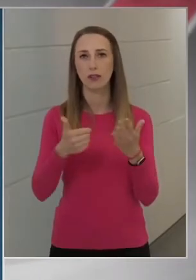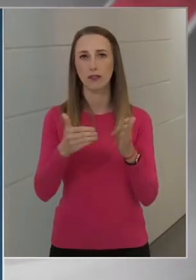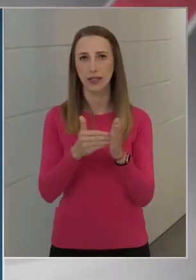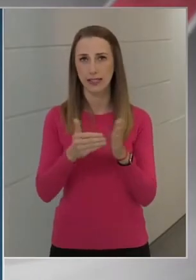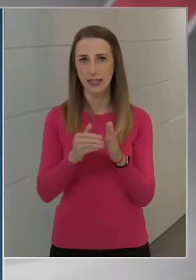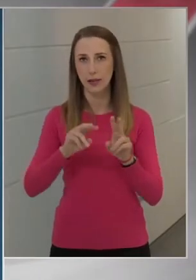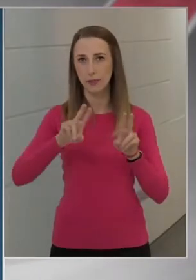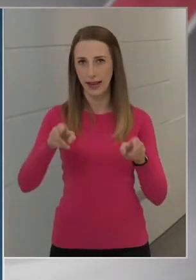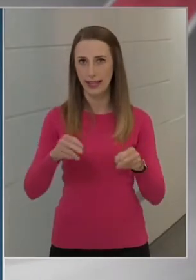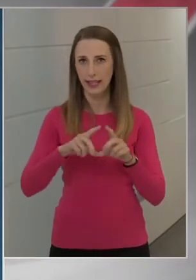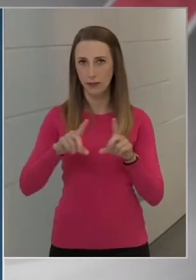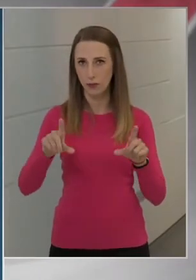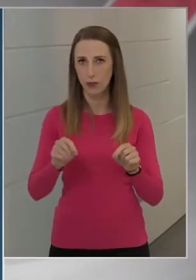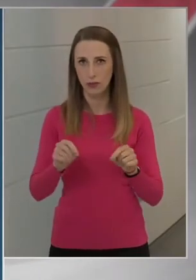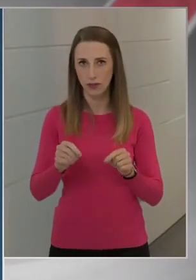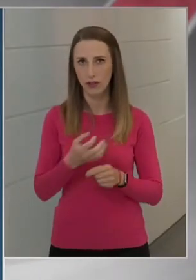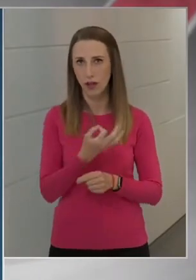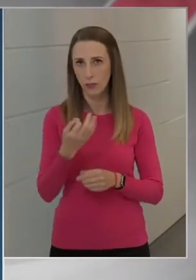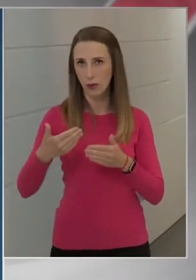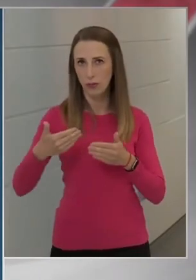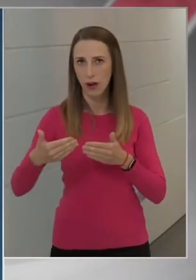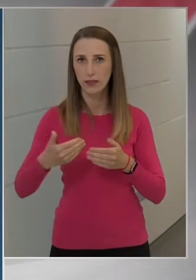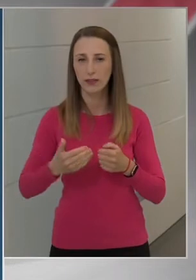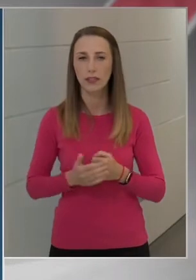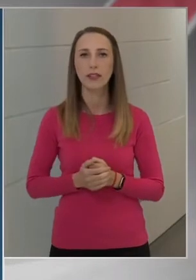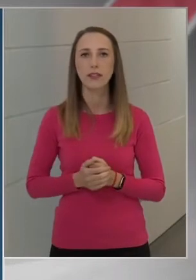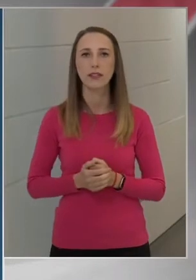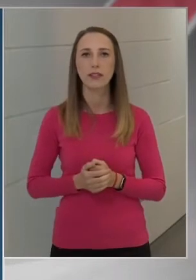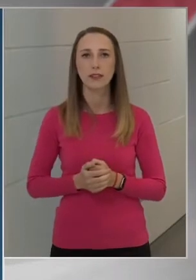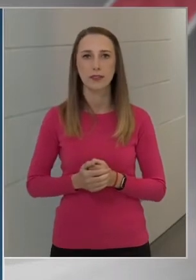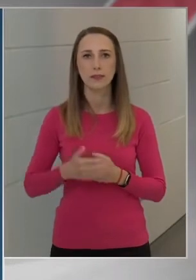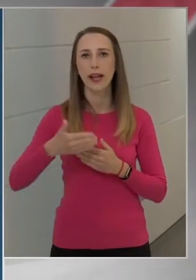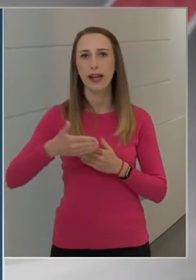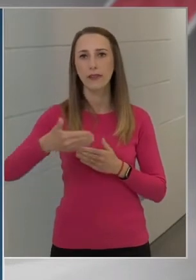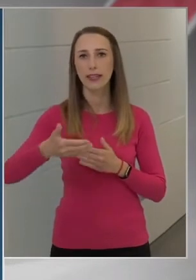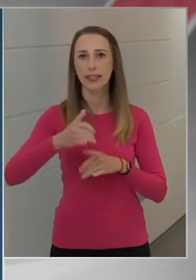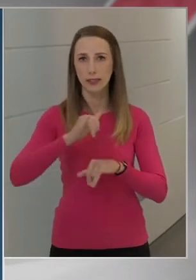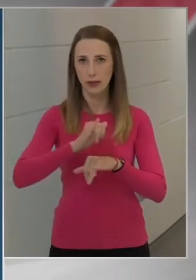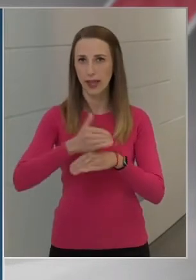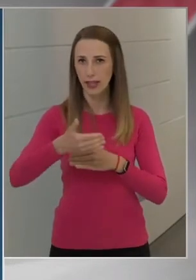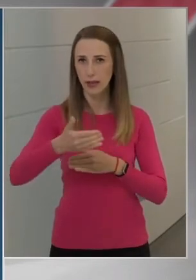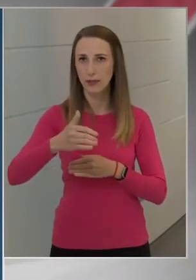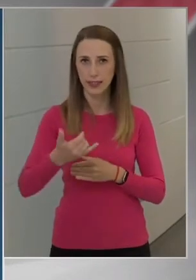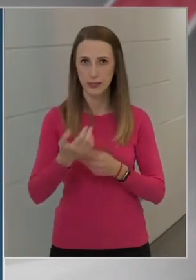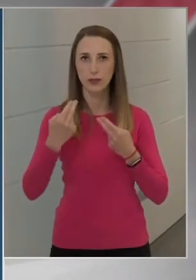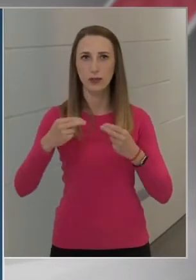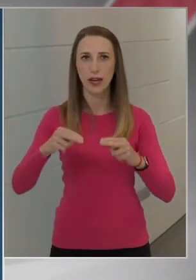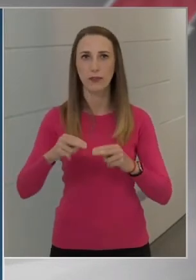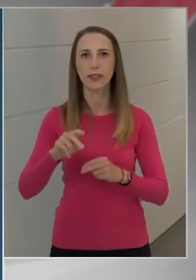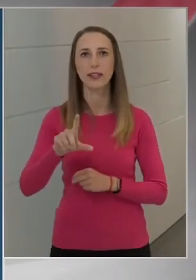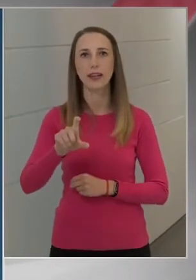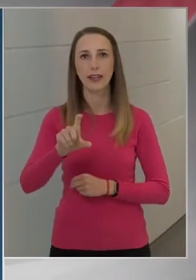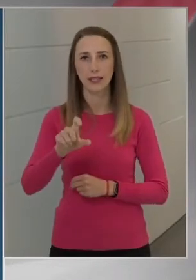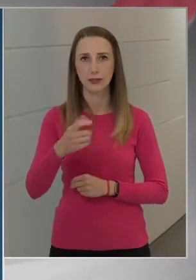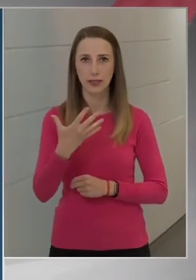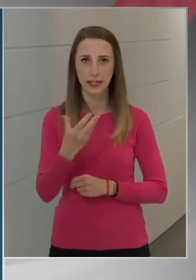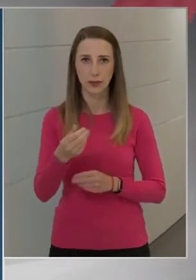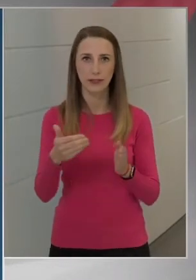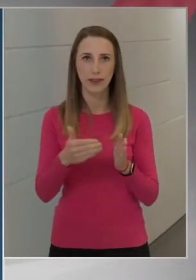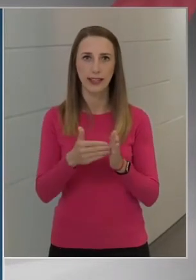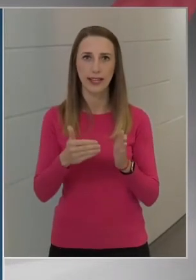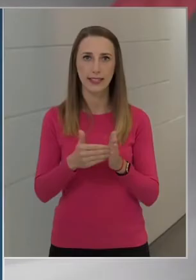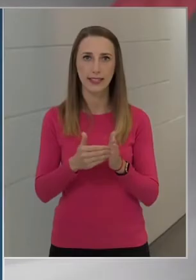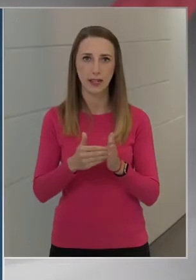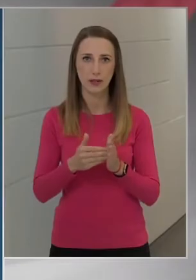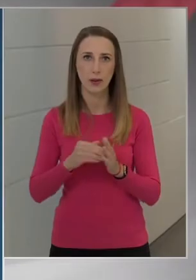meghívót a napokban, és az elkövetkezendő hetekben is még további 250 ezer